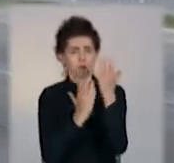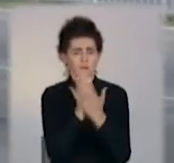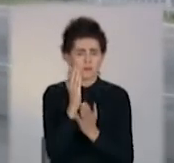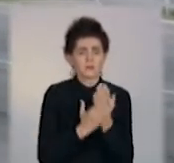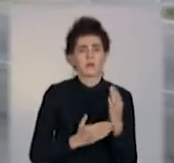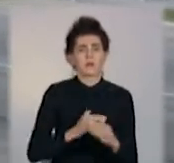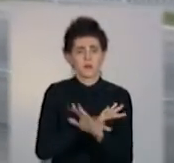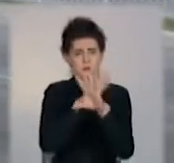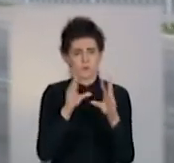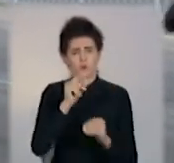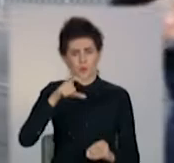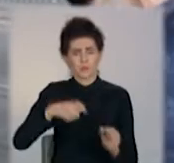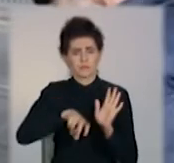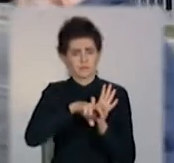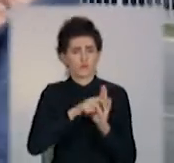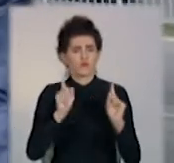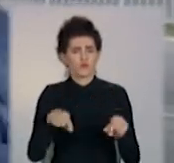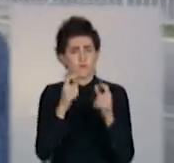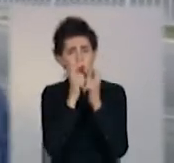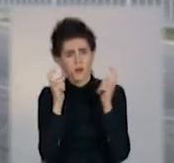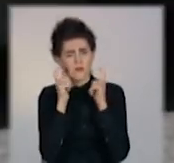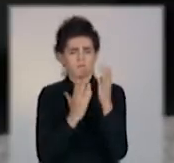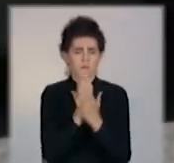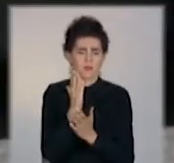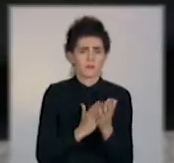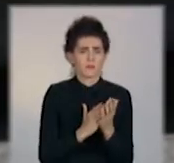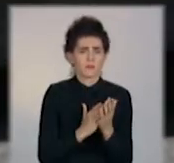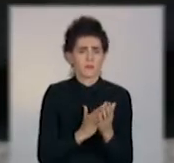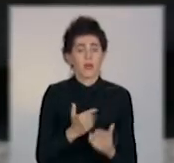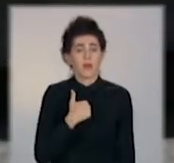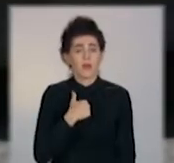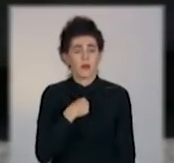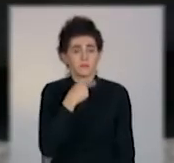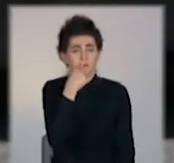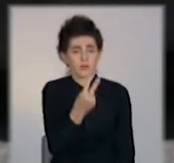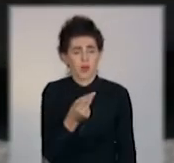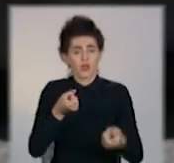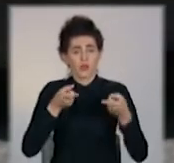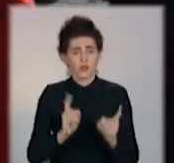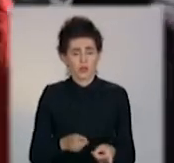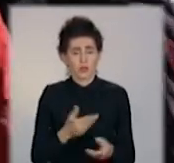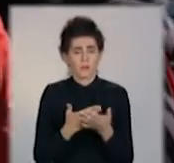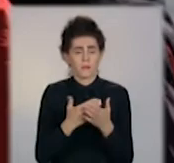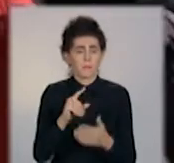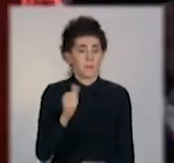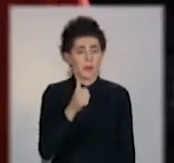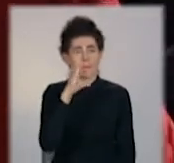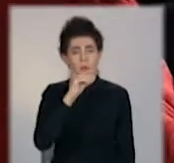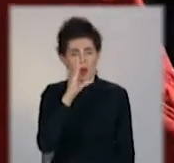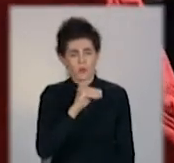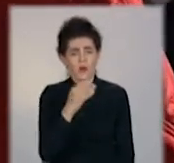теж в масках і є в перчатках. Ми ж побачили зовсім інше. Перша маршрутка та